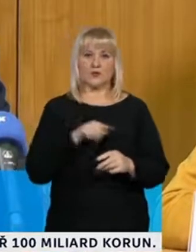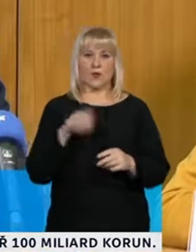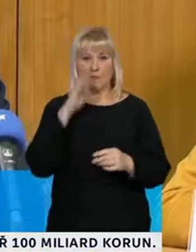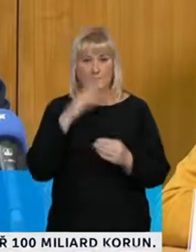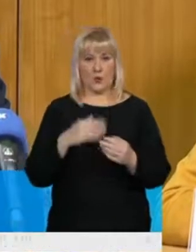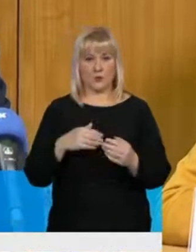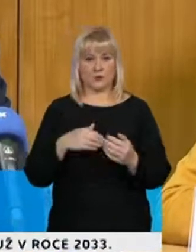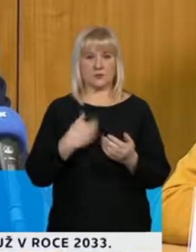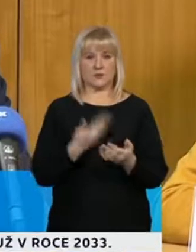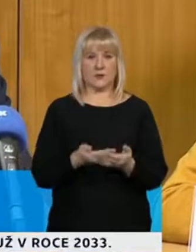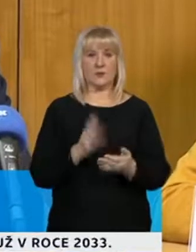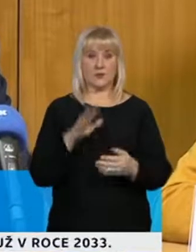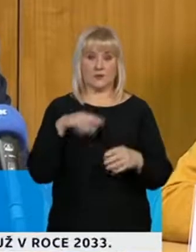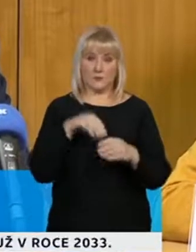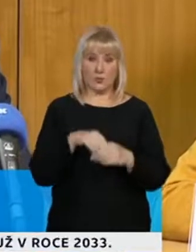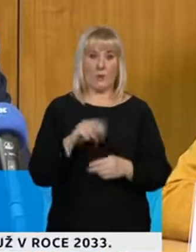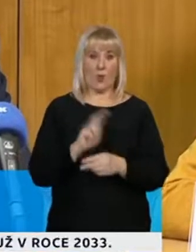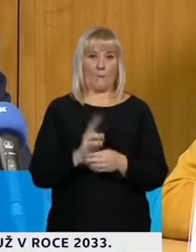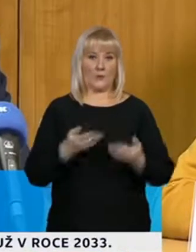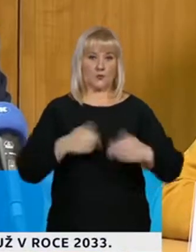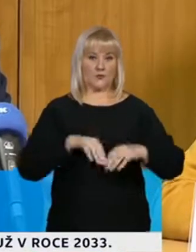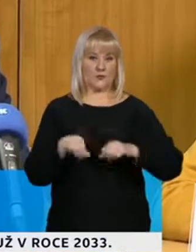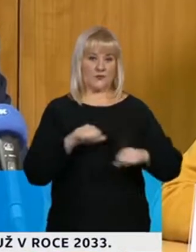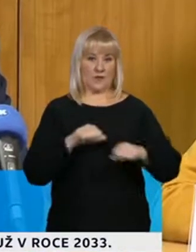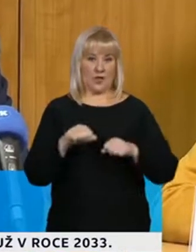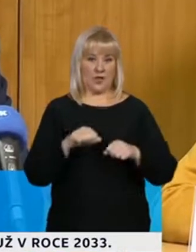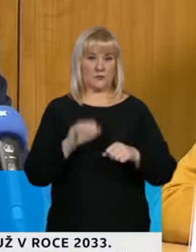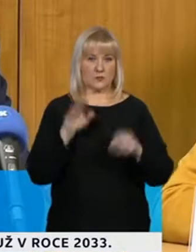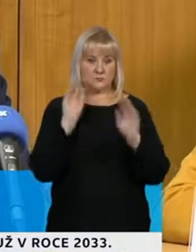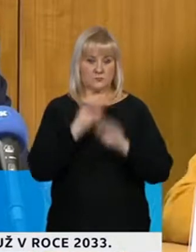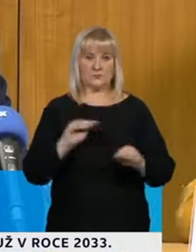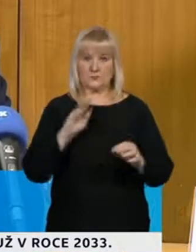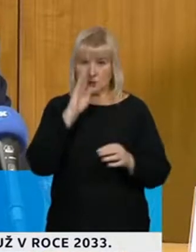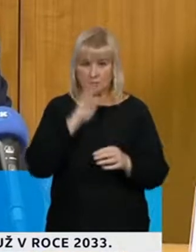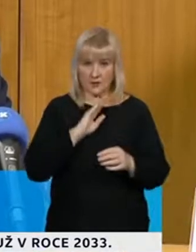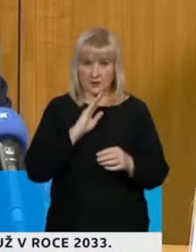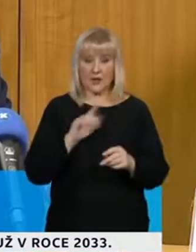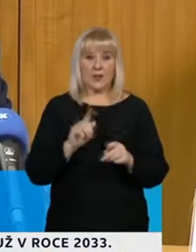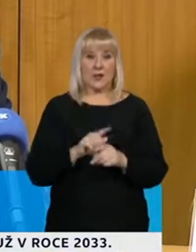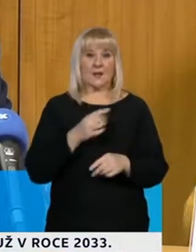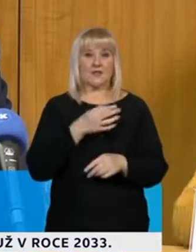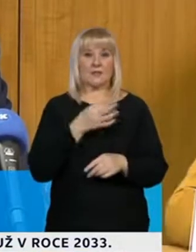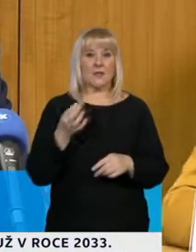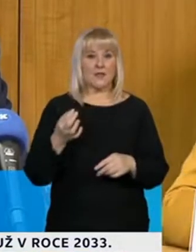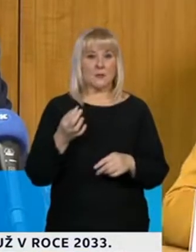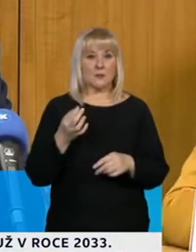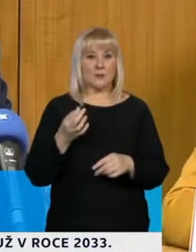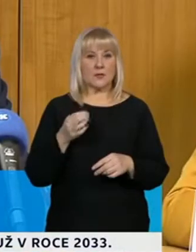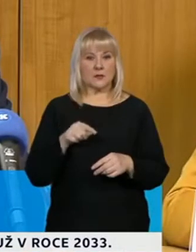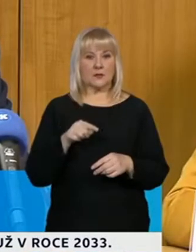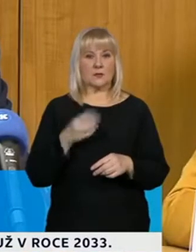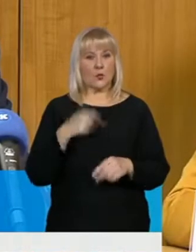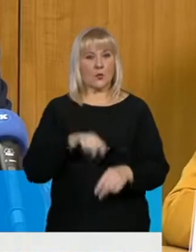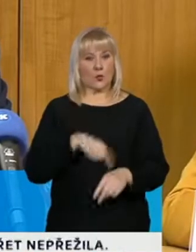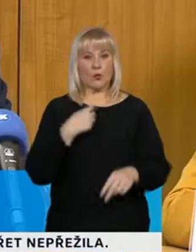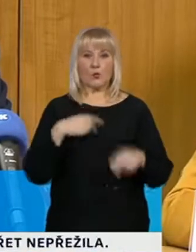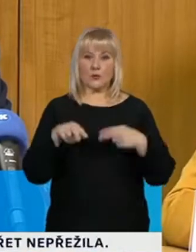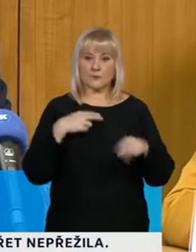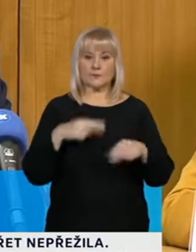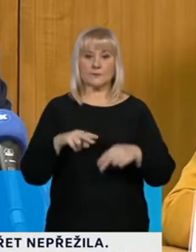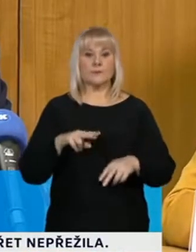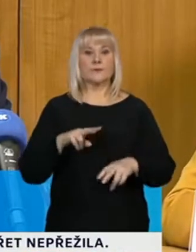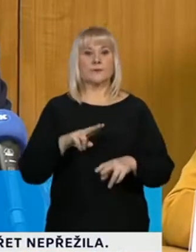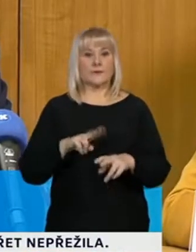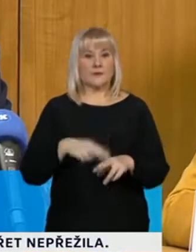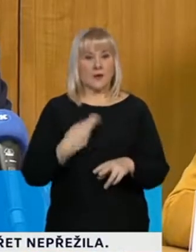vtělena do mimořádného opatření vlády, které bude v pondělí. A o termínu se poměrně dlouho diskutovalo. Nakonec